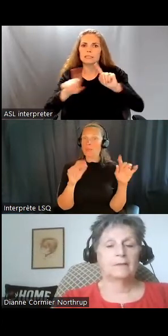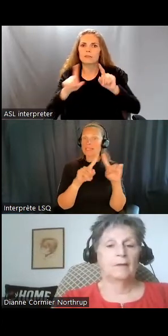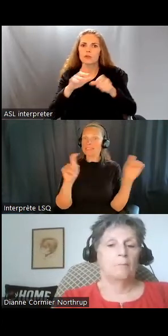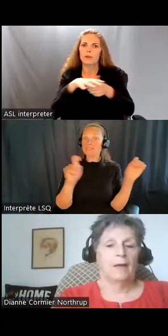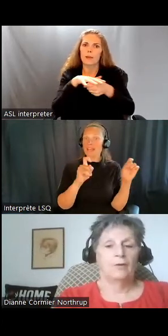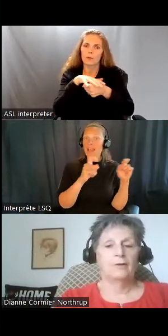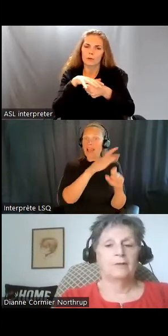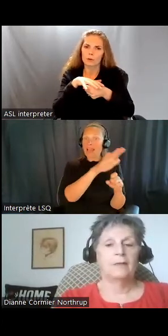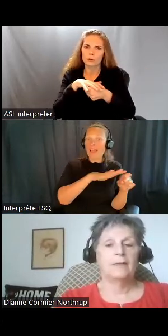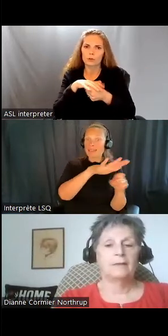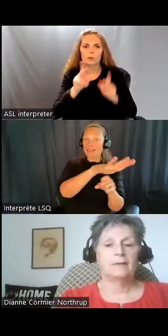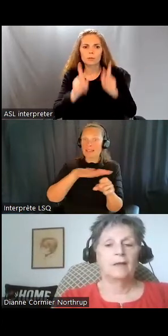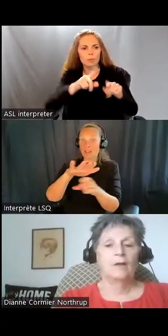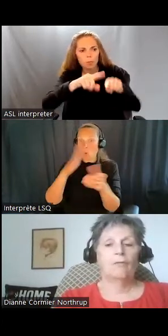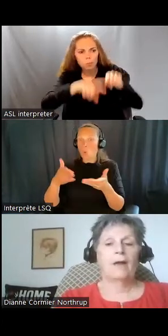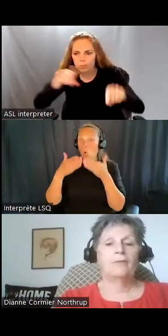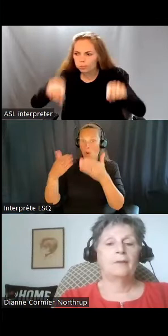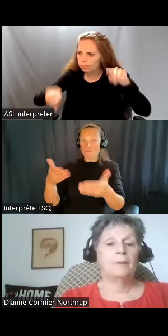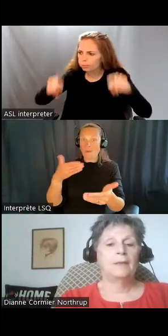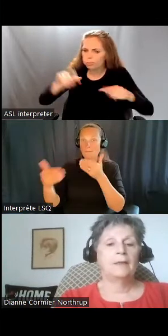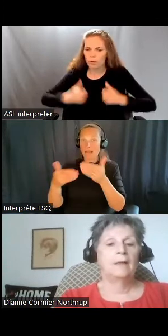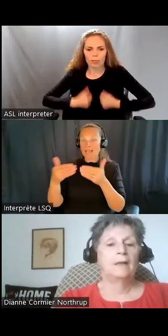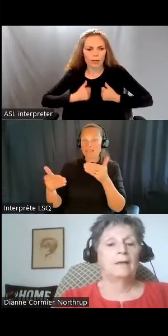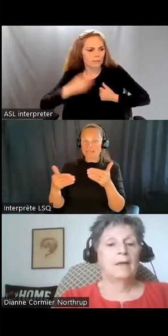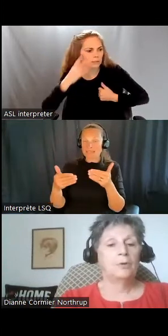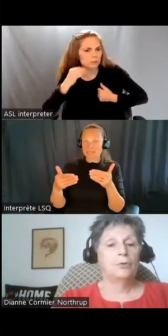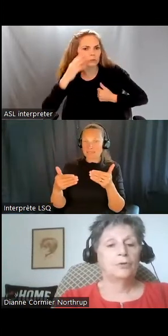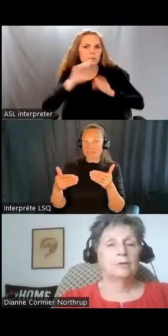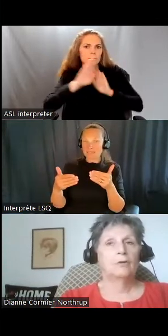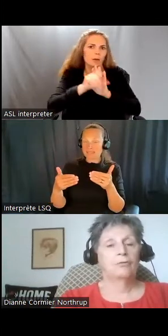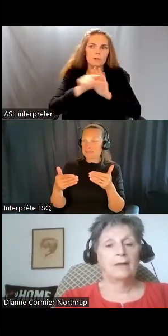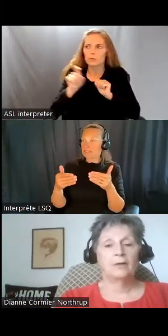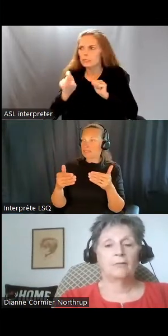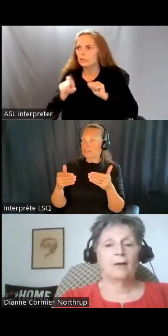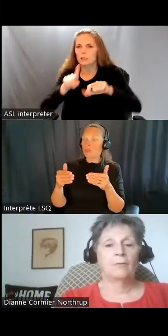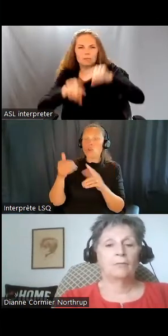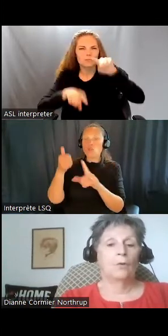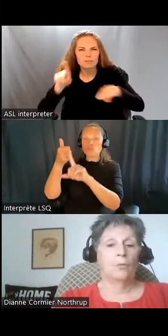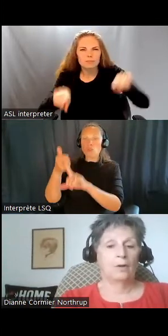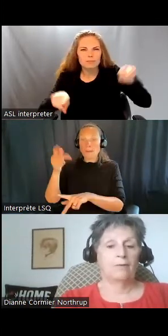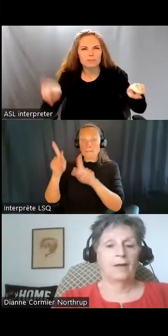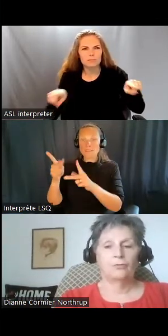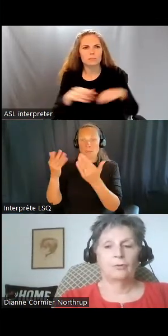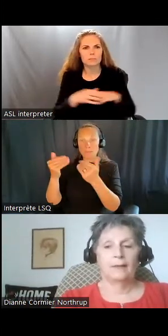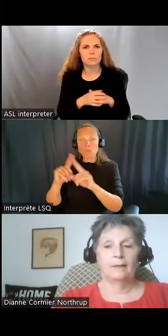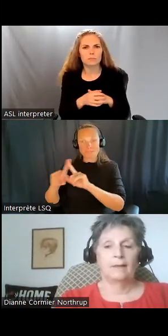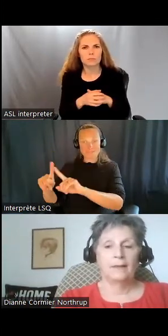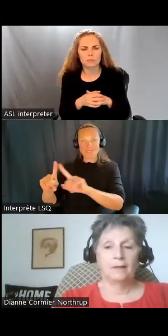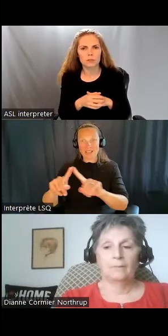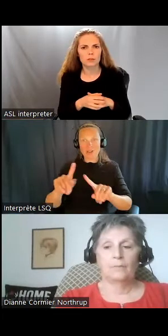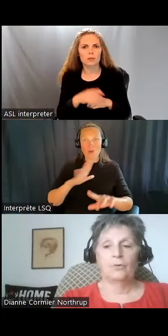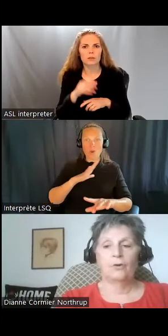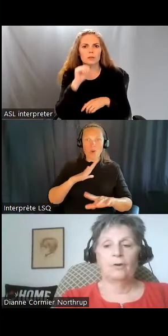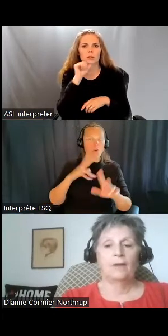où les gens ont des expériences de vie différentes, des besoins différents, plutôt que de créer des